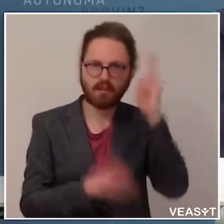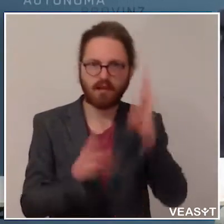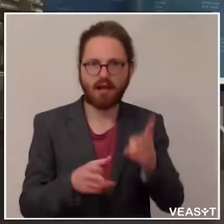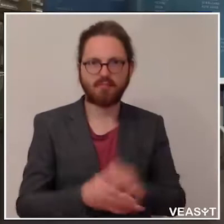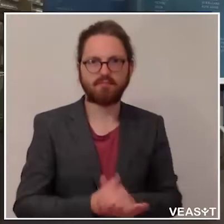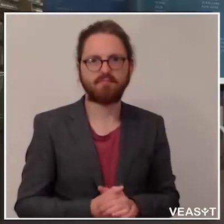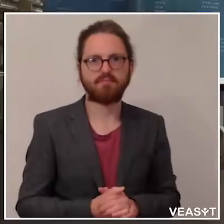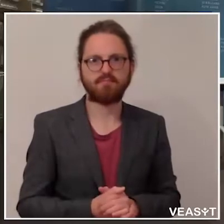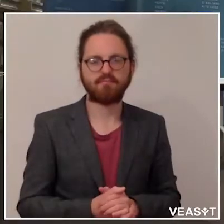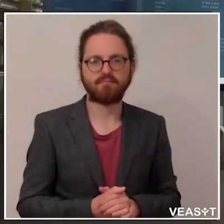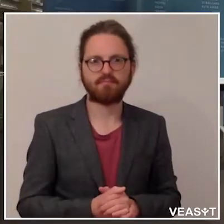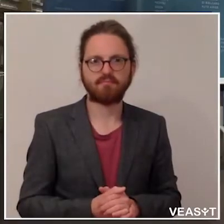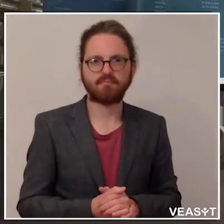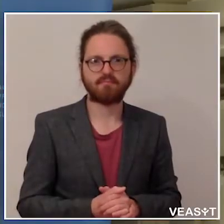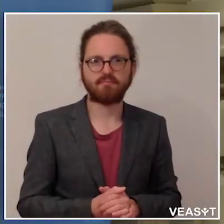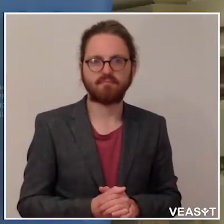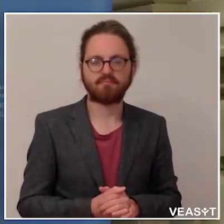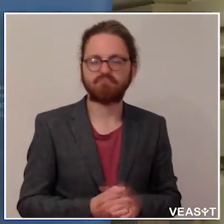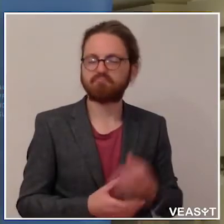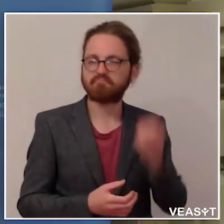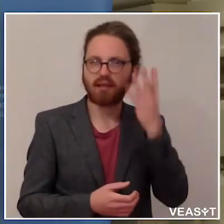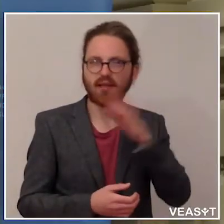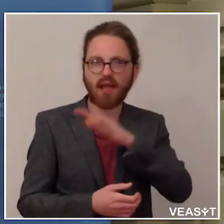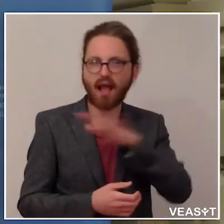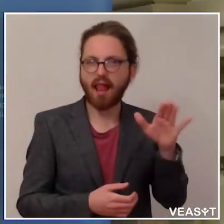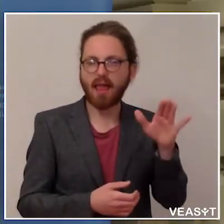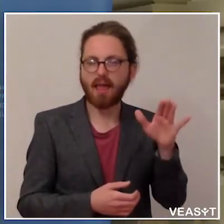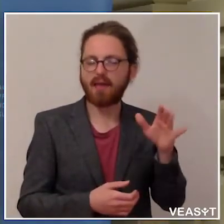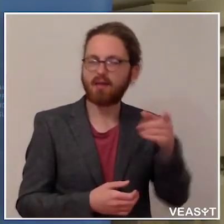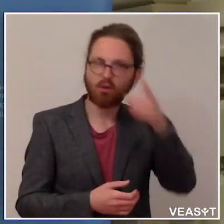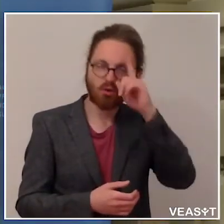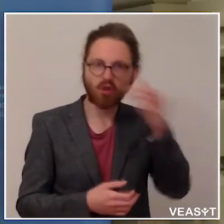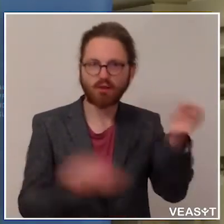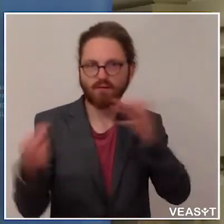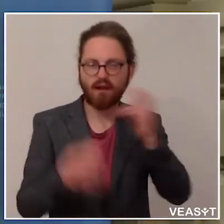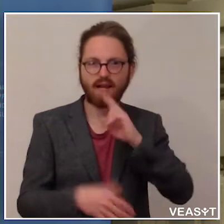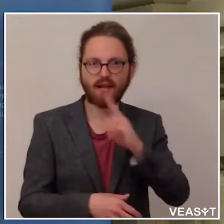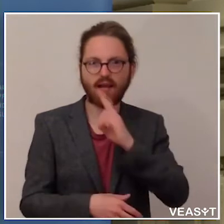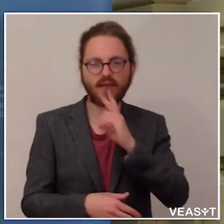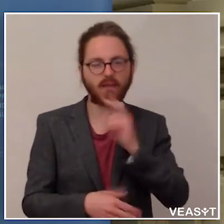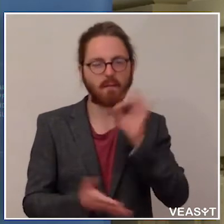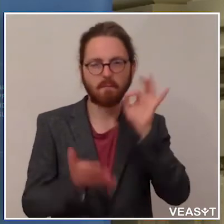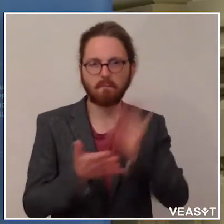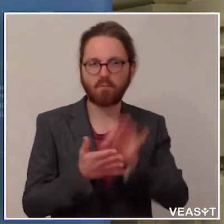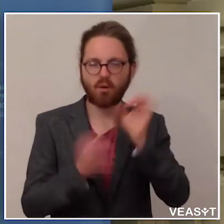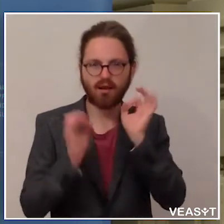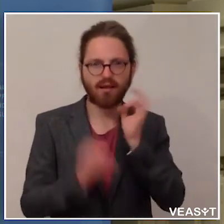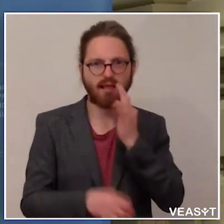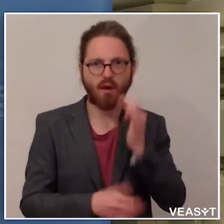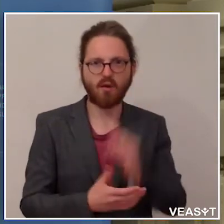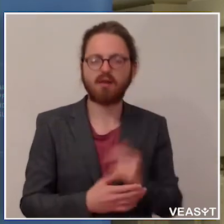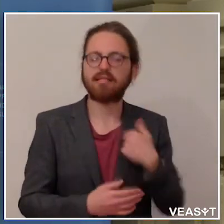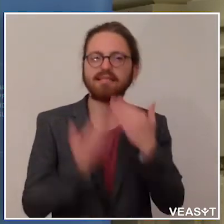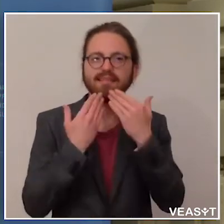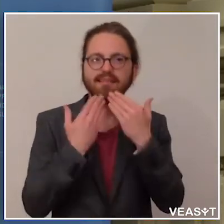Es ist uns gelungen, mehr oder weniger alle deutschsprachigen Fragen zu beantworten und das punktgenau, ich bedanke